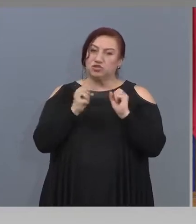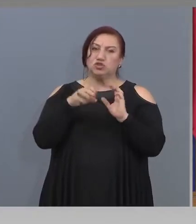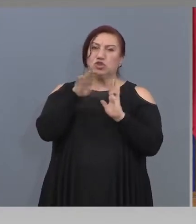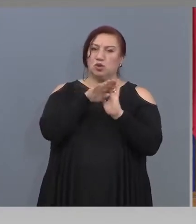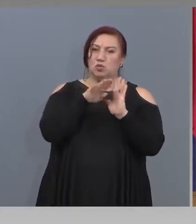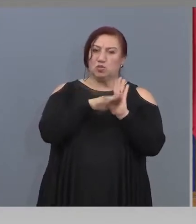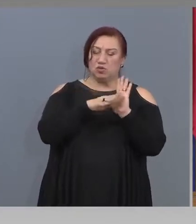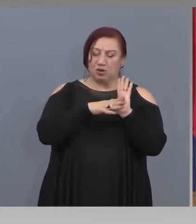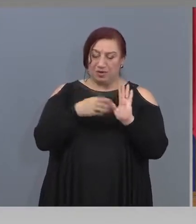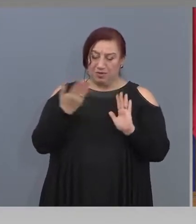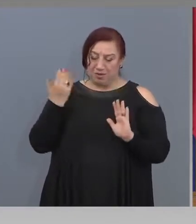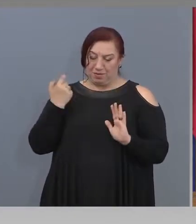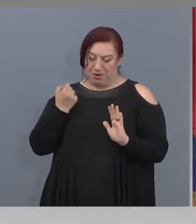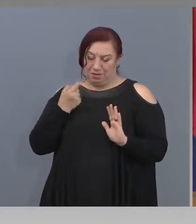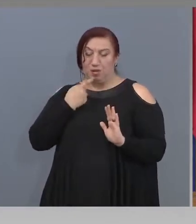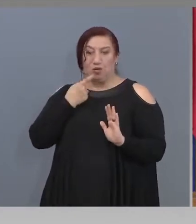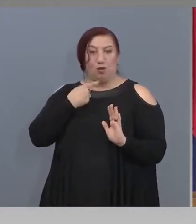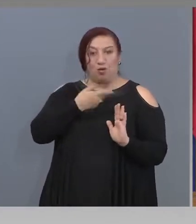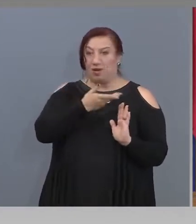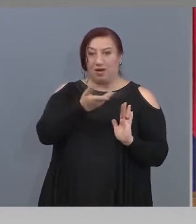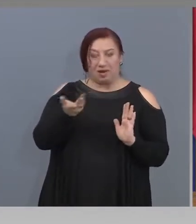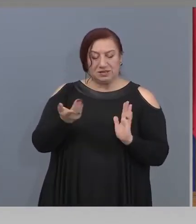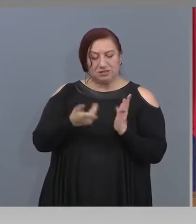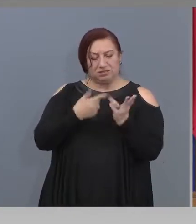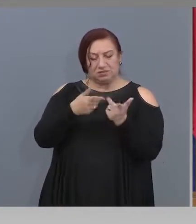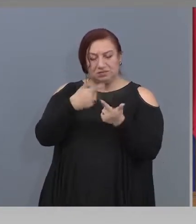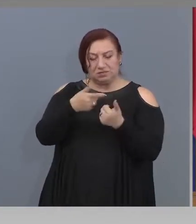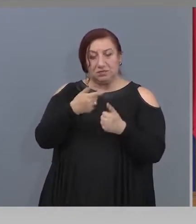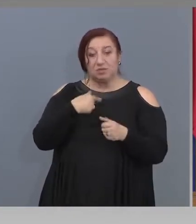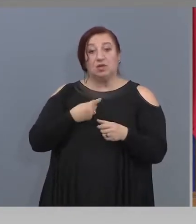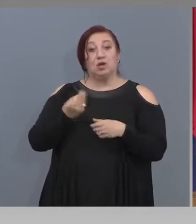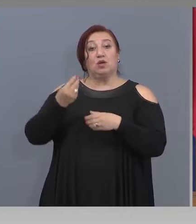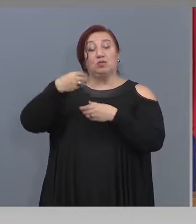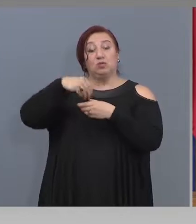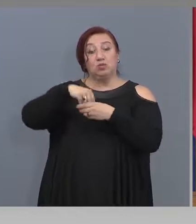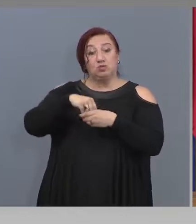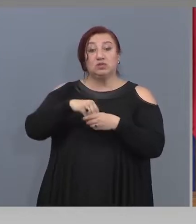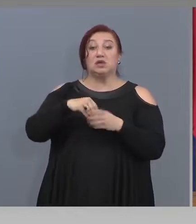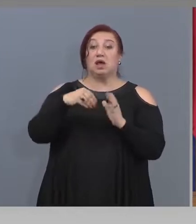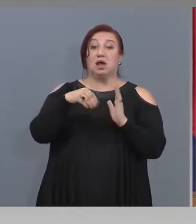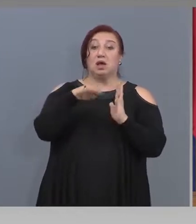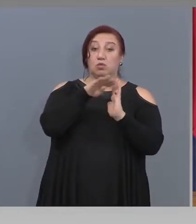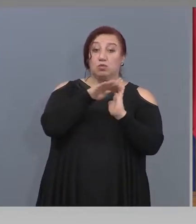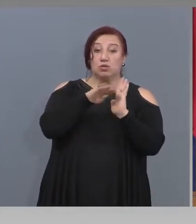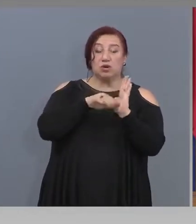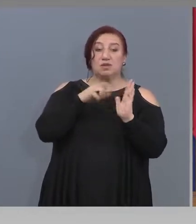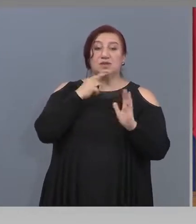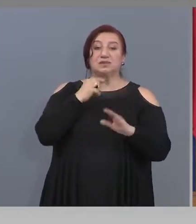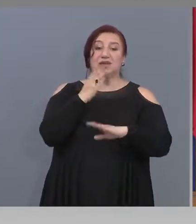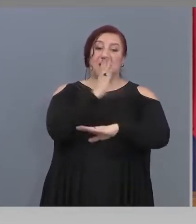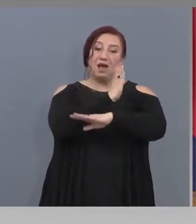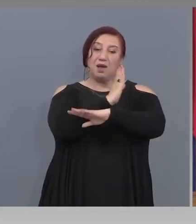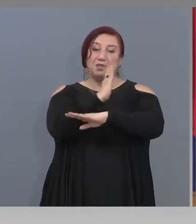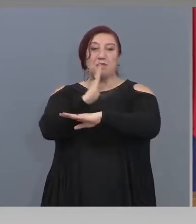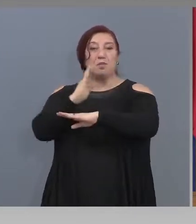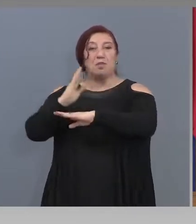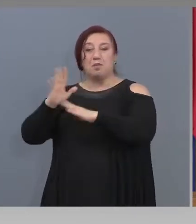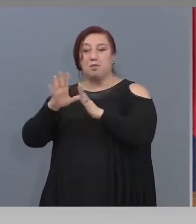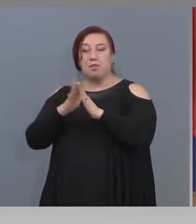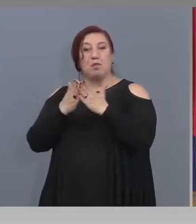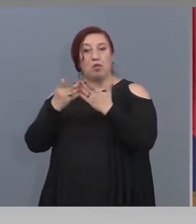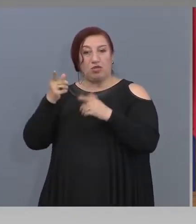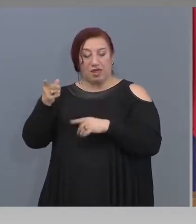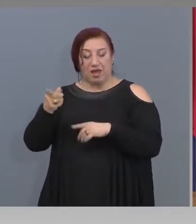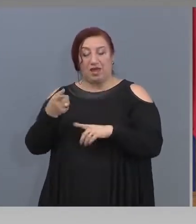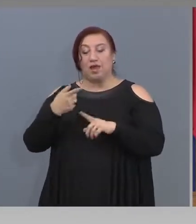преди и за програмата за библиотеките и за захранване на